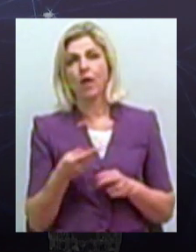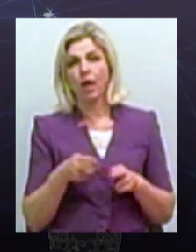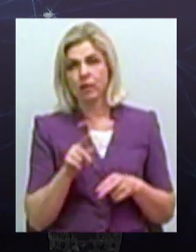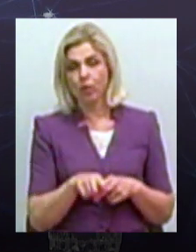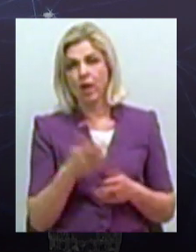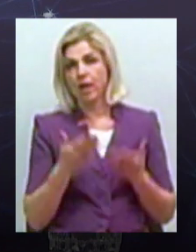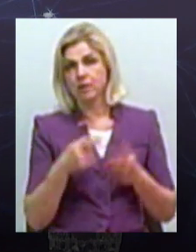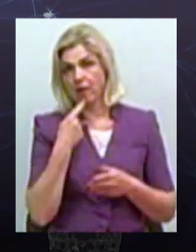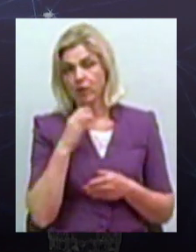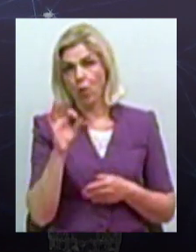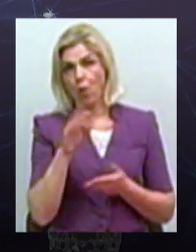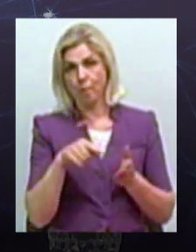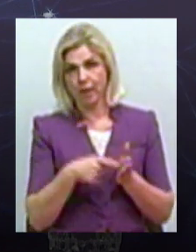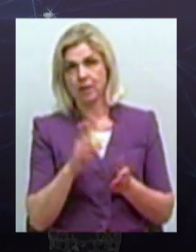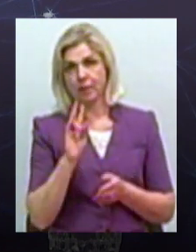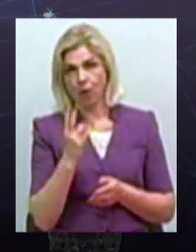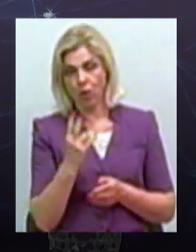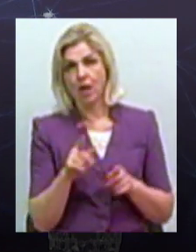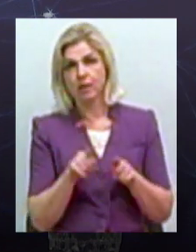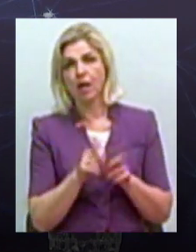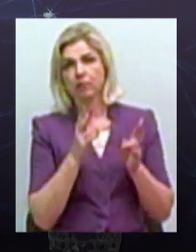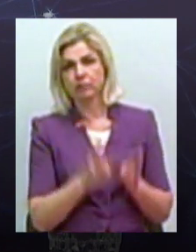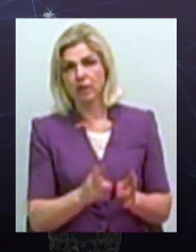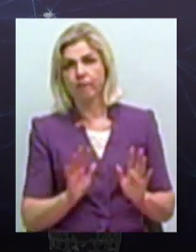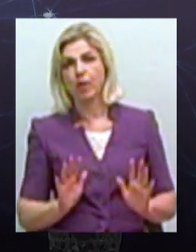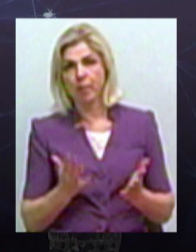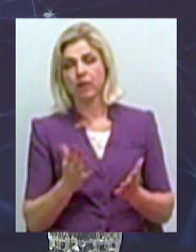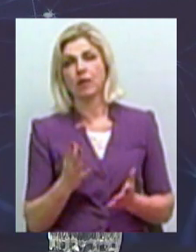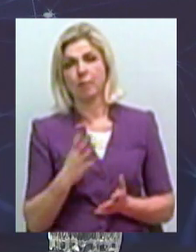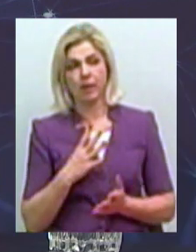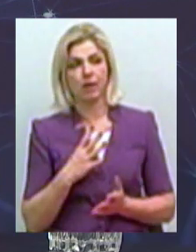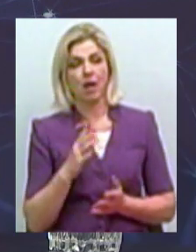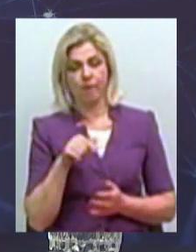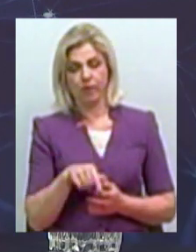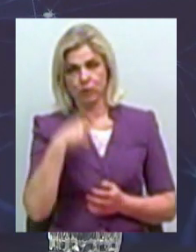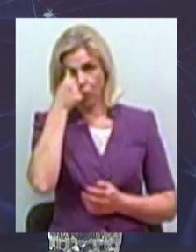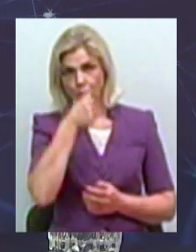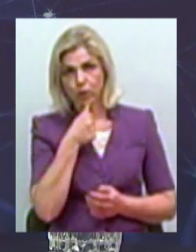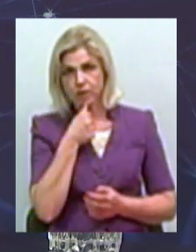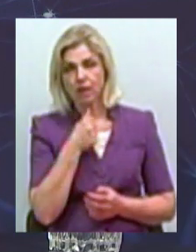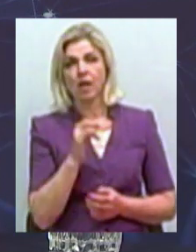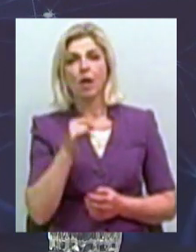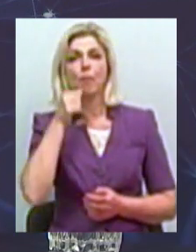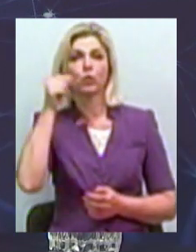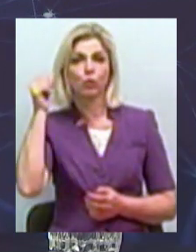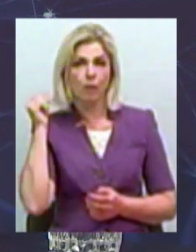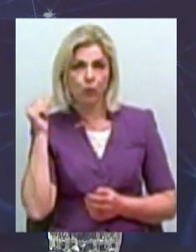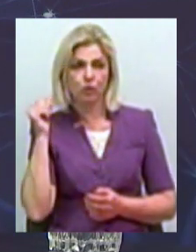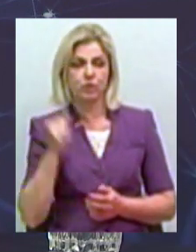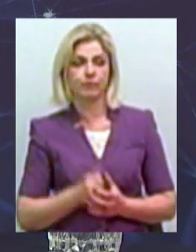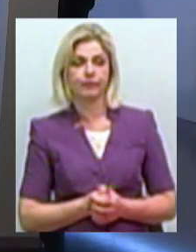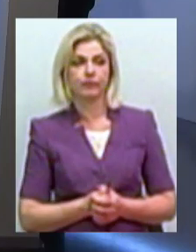казати саме про місто Миколаїв, то такі трагічні випадки у нас траплялись як в цьому році, як і в минулому році.